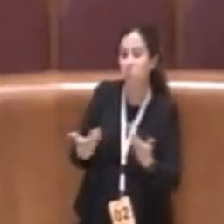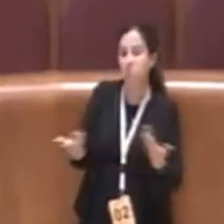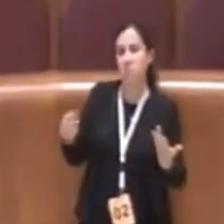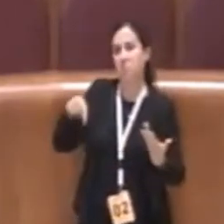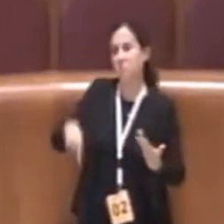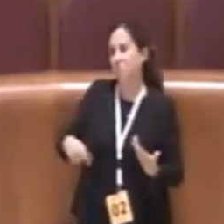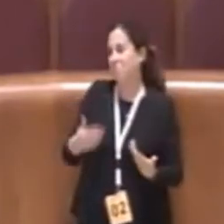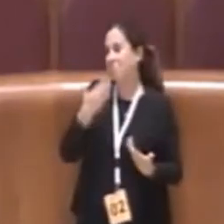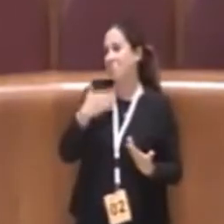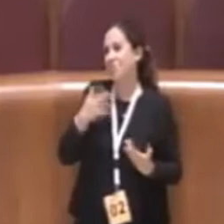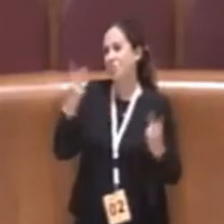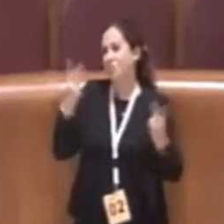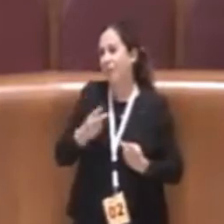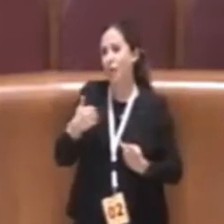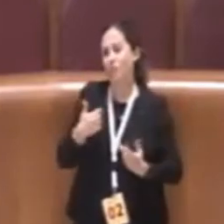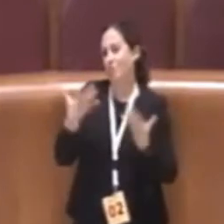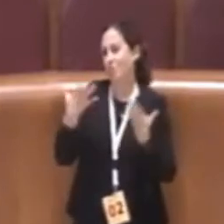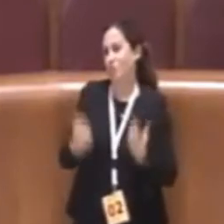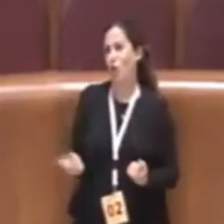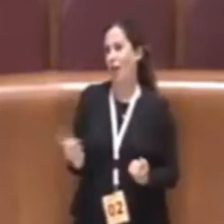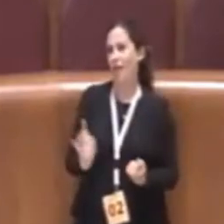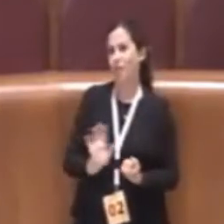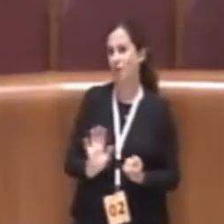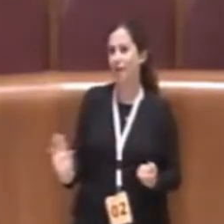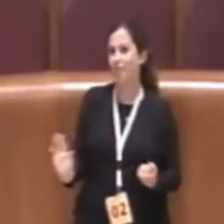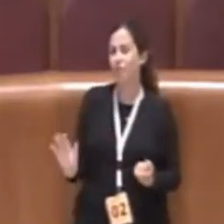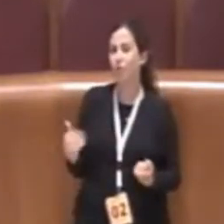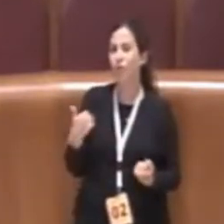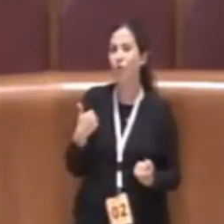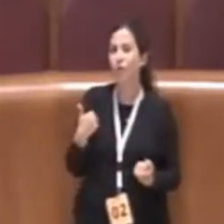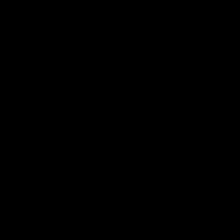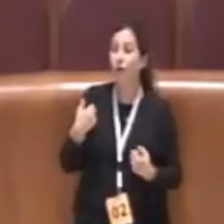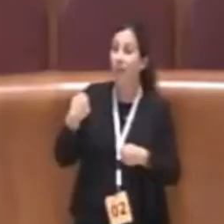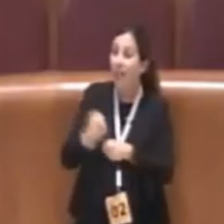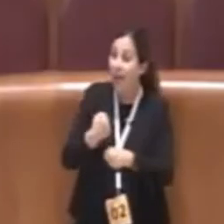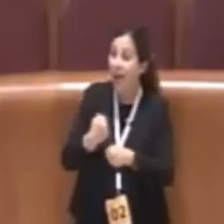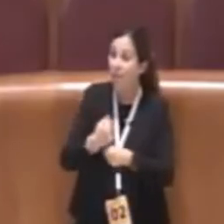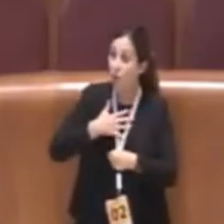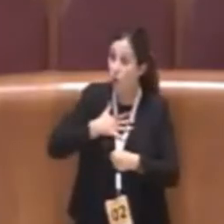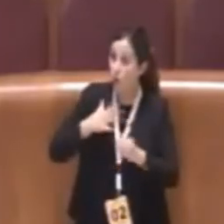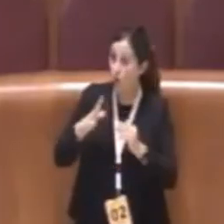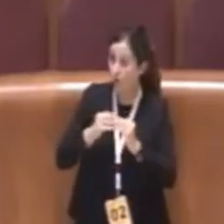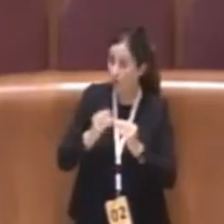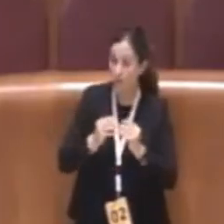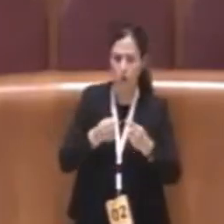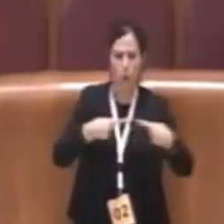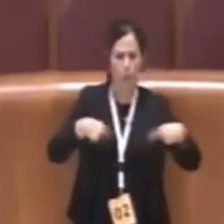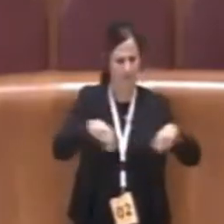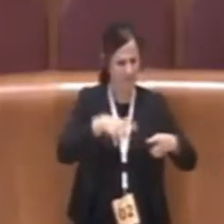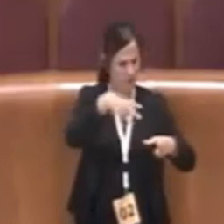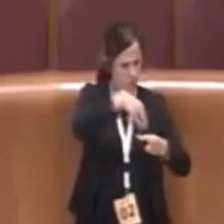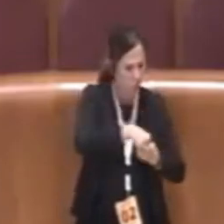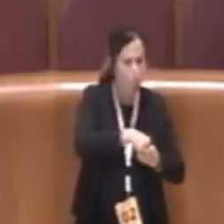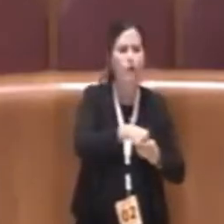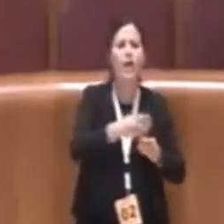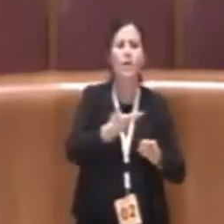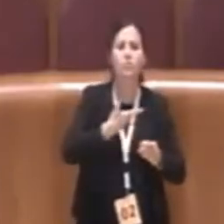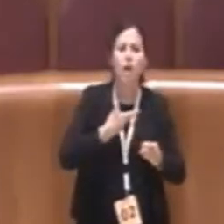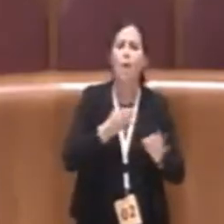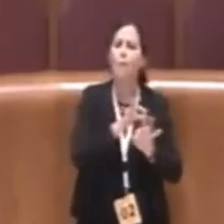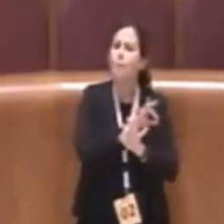lo posso accettare e siccome quello che noi facciamo anche in Commissione è riportato a verbale io ho qui